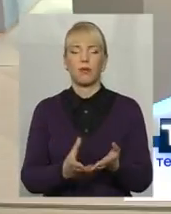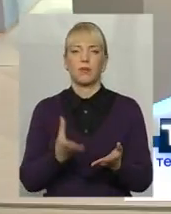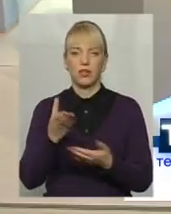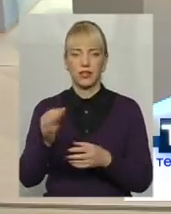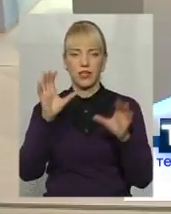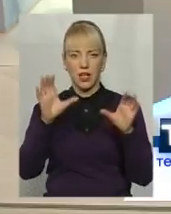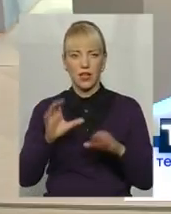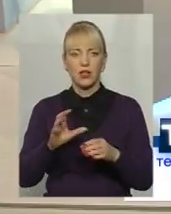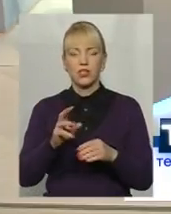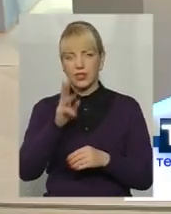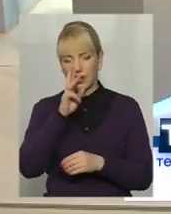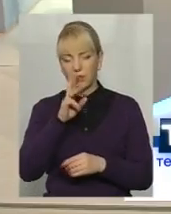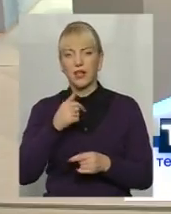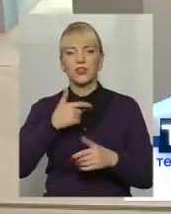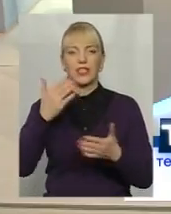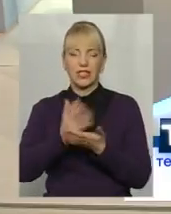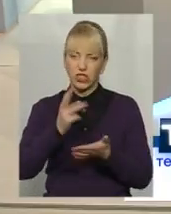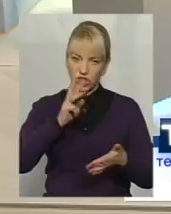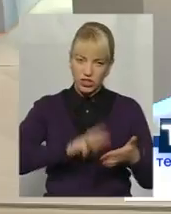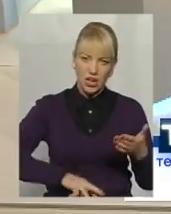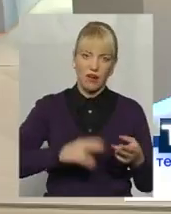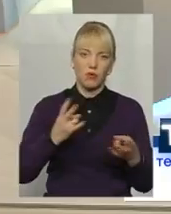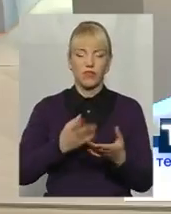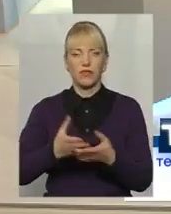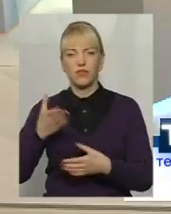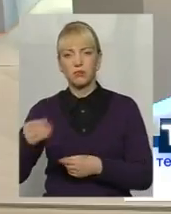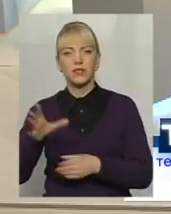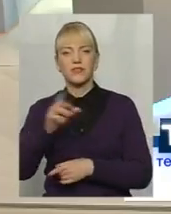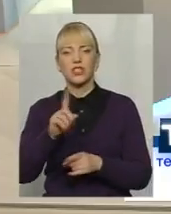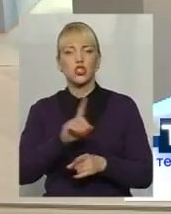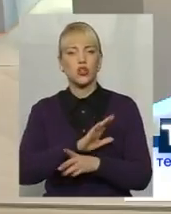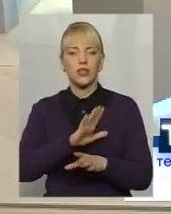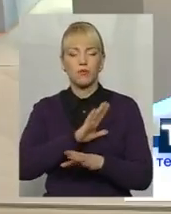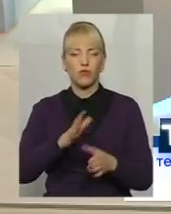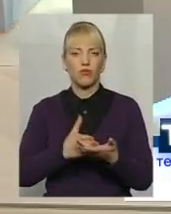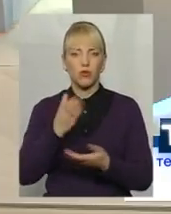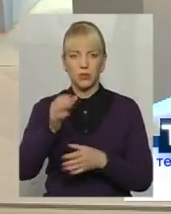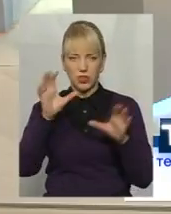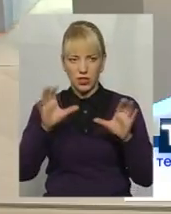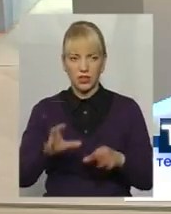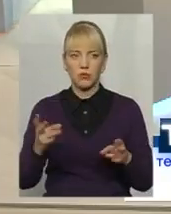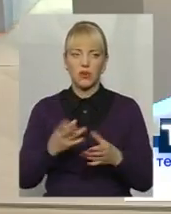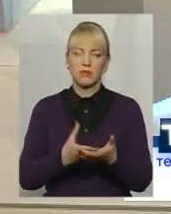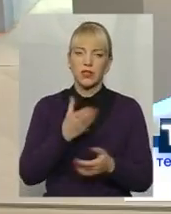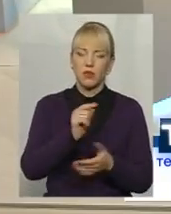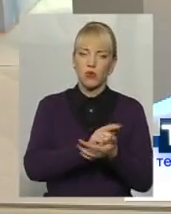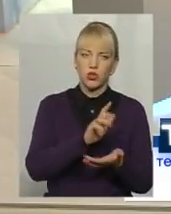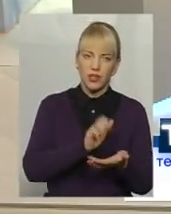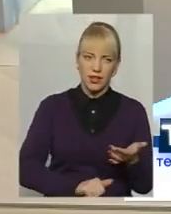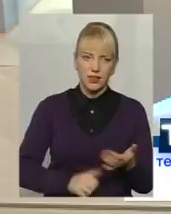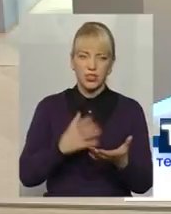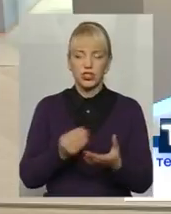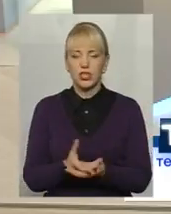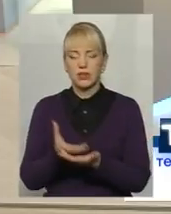зарплату. Знаєте... Є штраф, маєш виплатити все, що не виплатив легально, маєш сплатити податки, ще